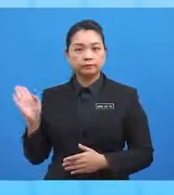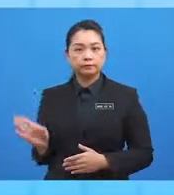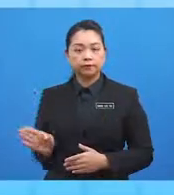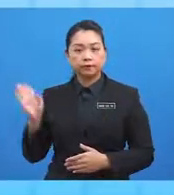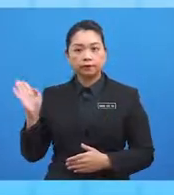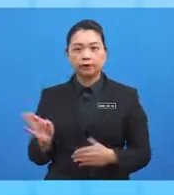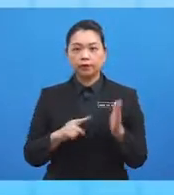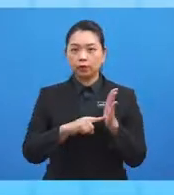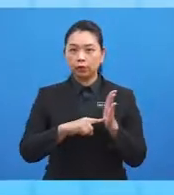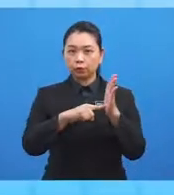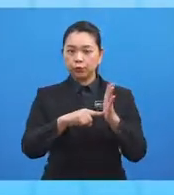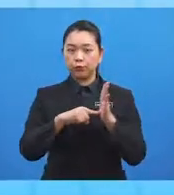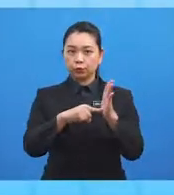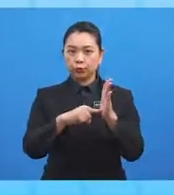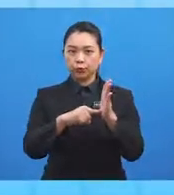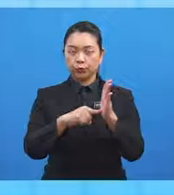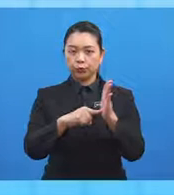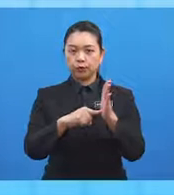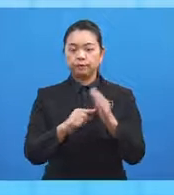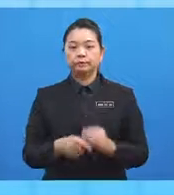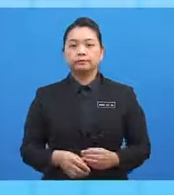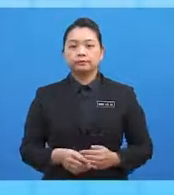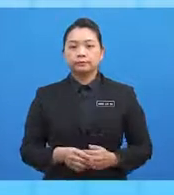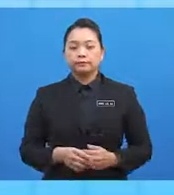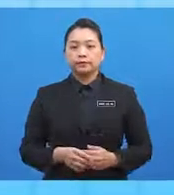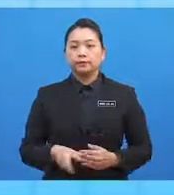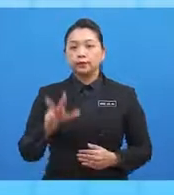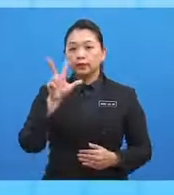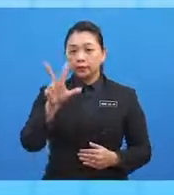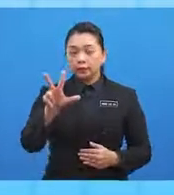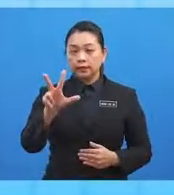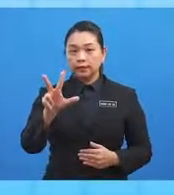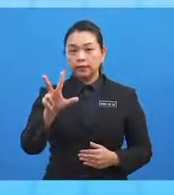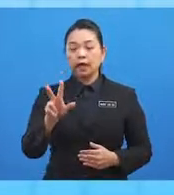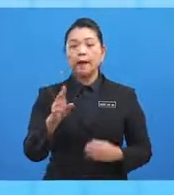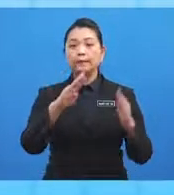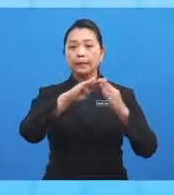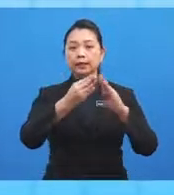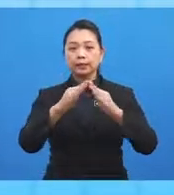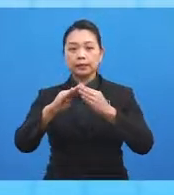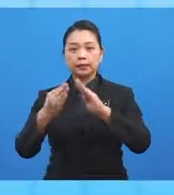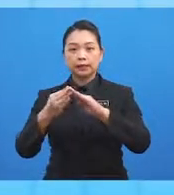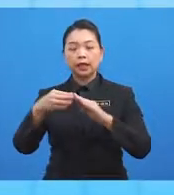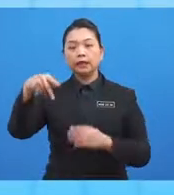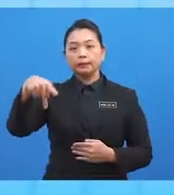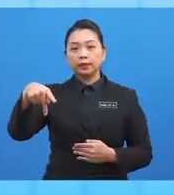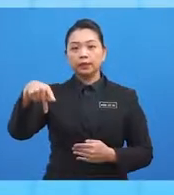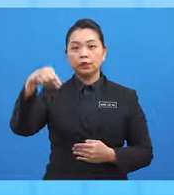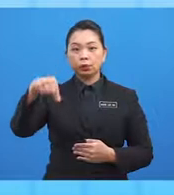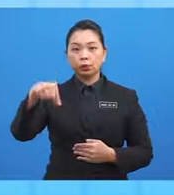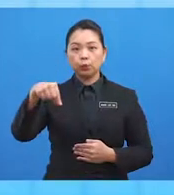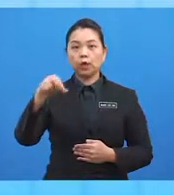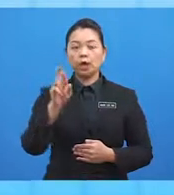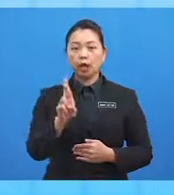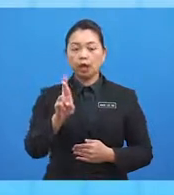menunjukkan kedudukan tiga buah bandar P, Q dan R pada